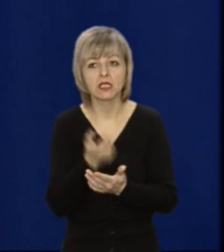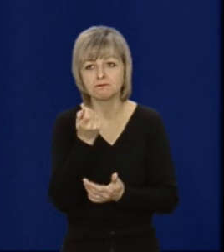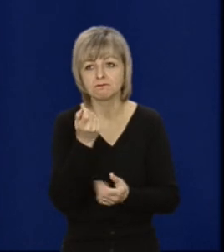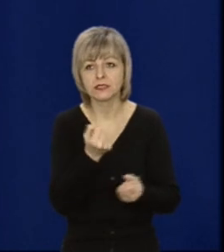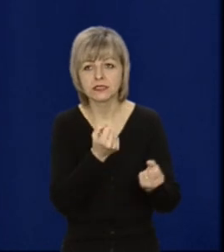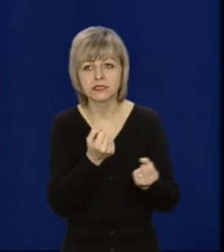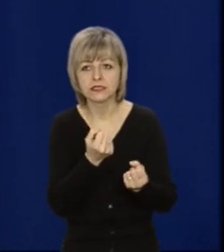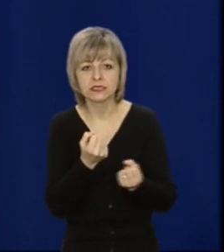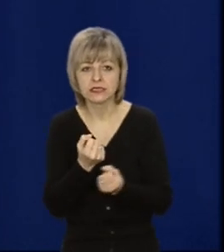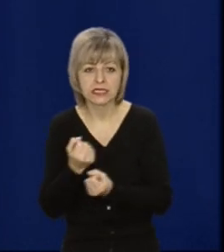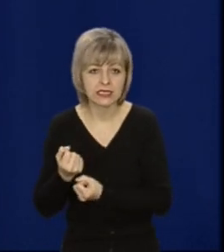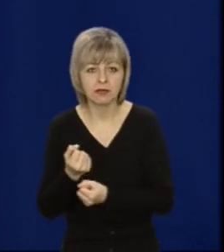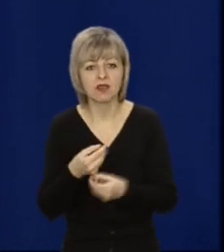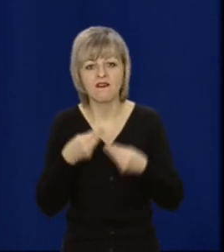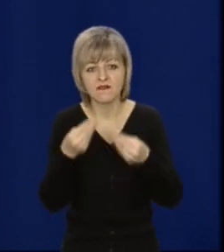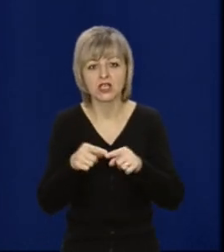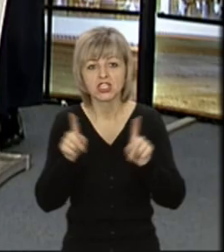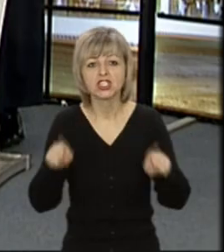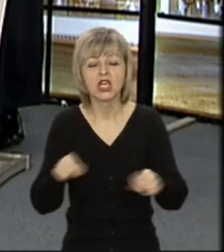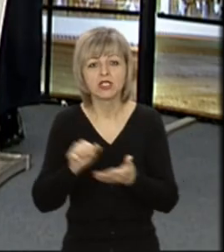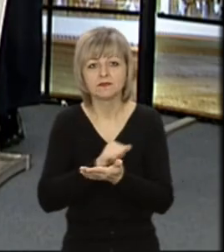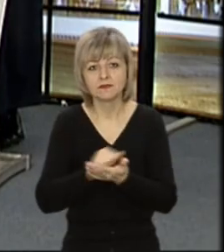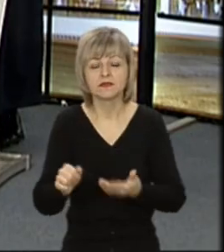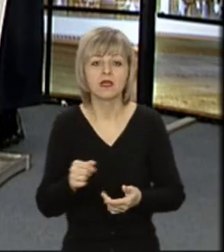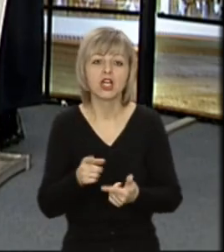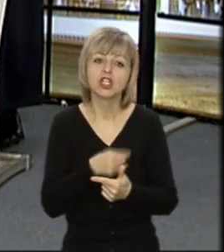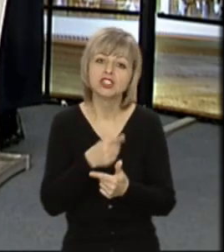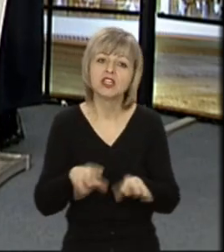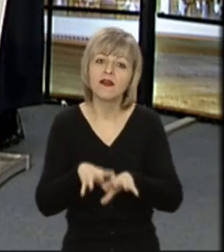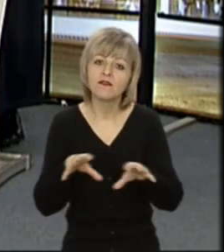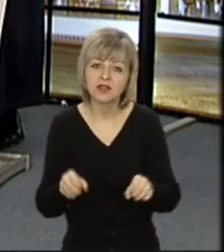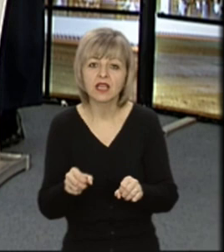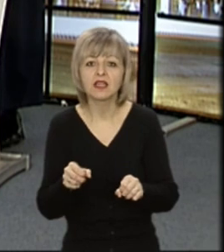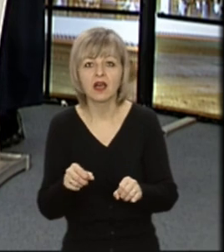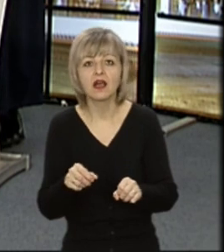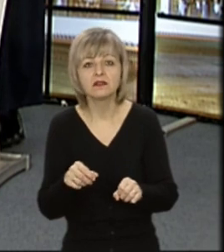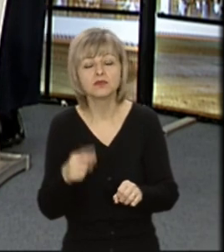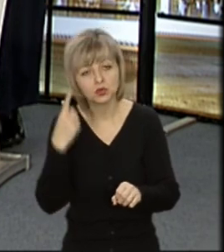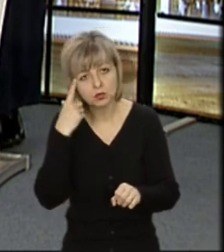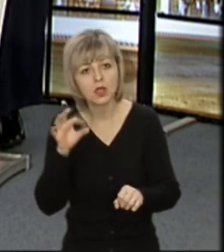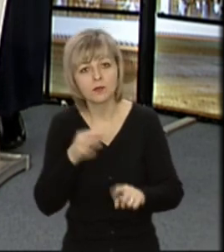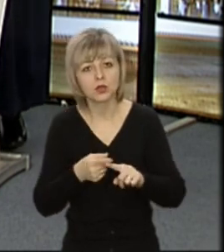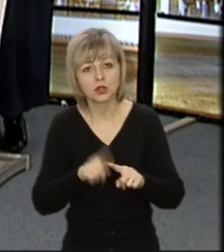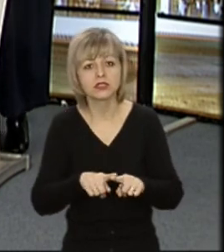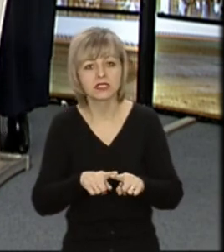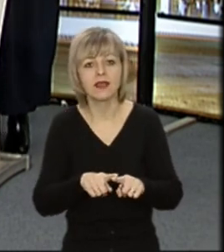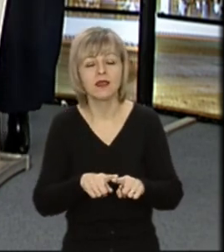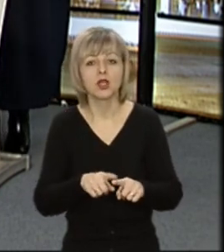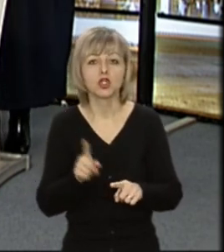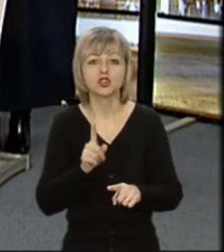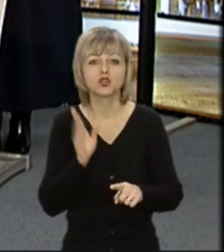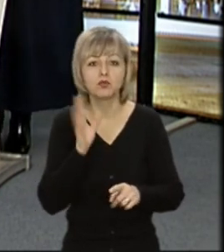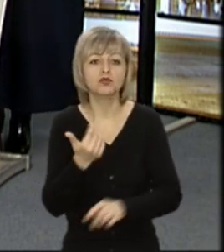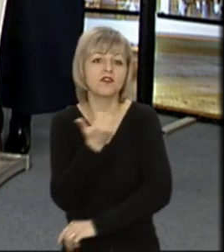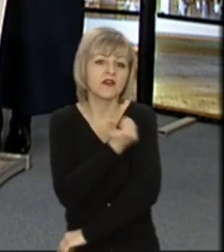цих видачі ковід-сертифікатів. Чи передбачувала місцева влада таку ситуацію, що тут будуть і вакцинувати, і видавати